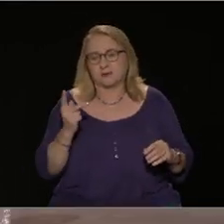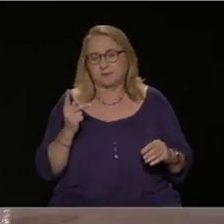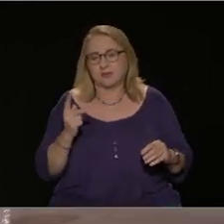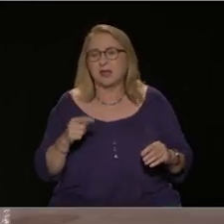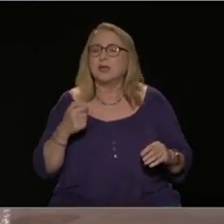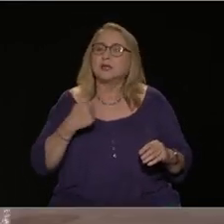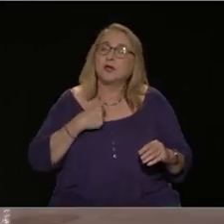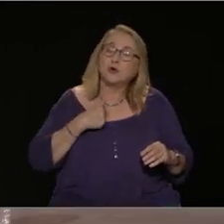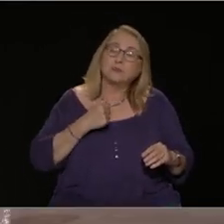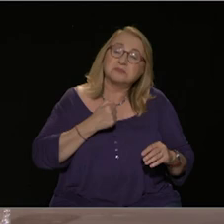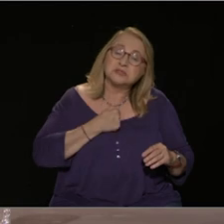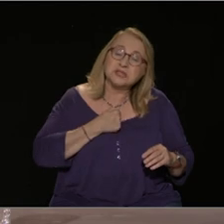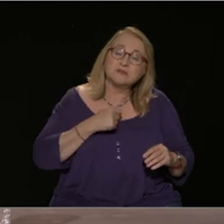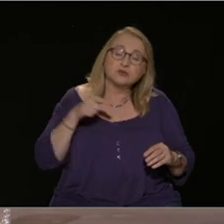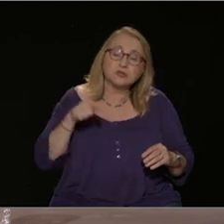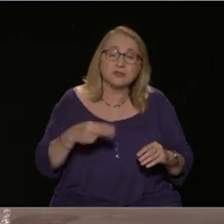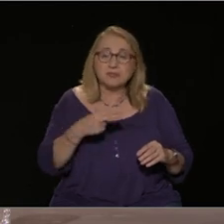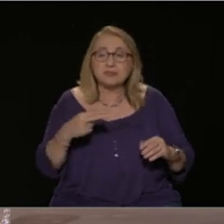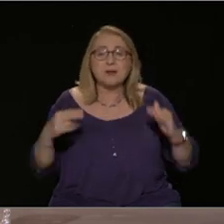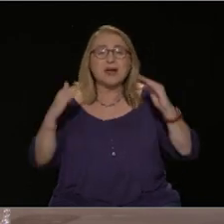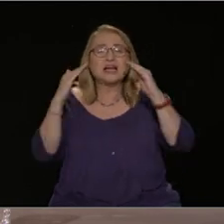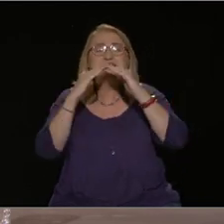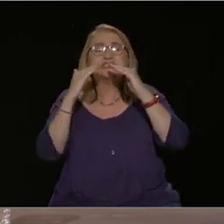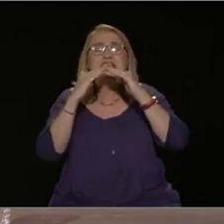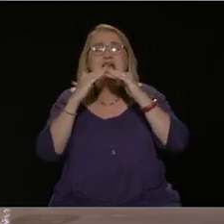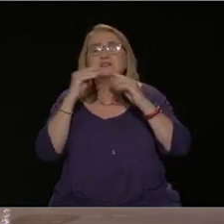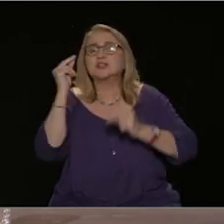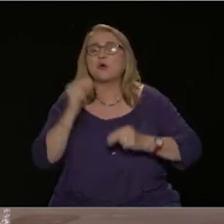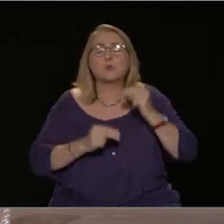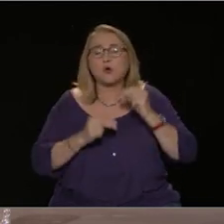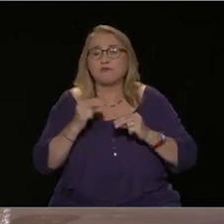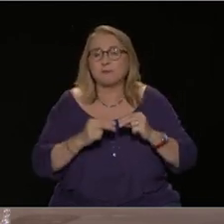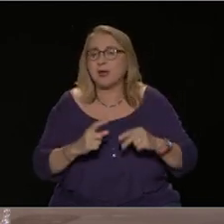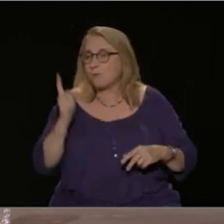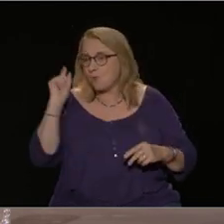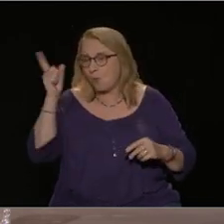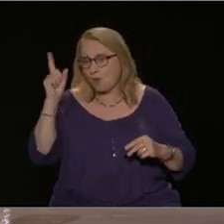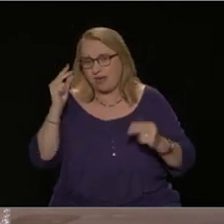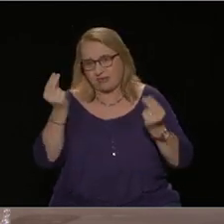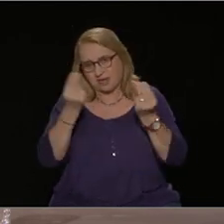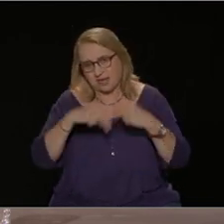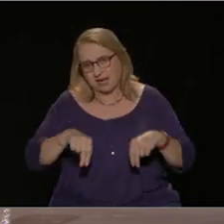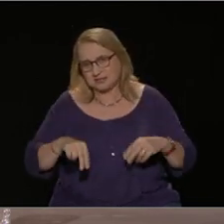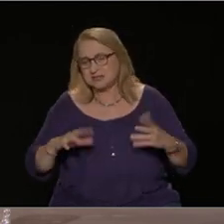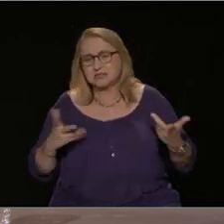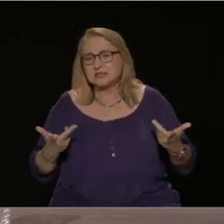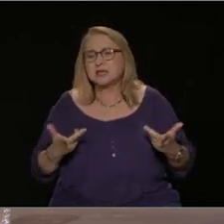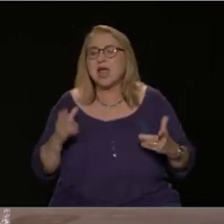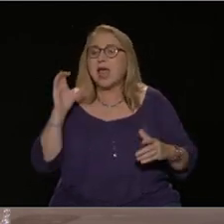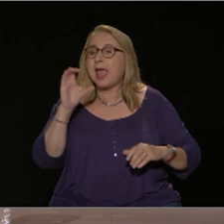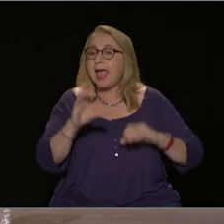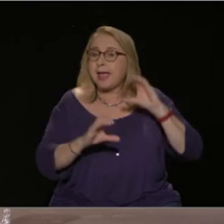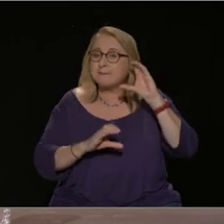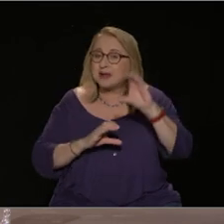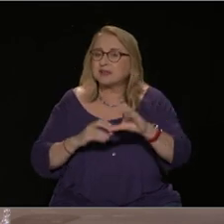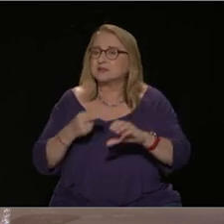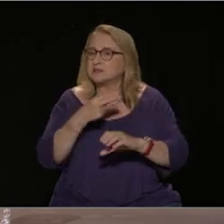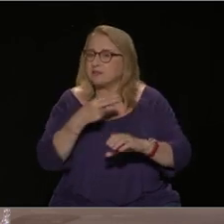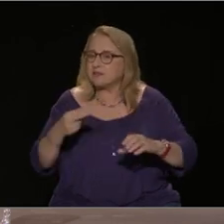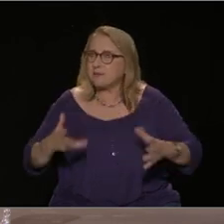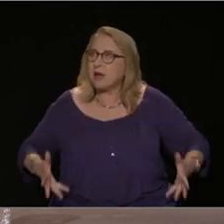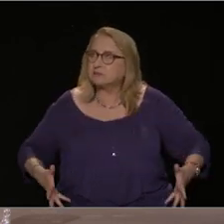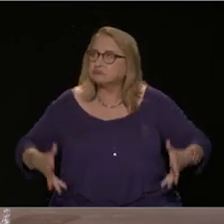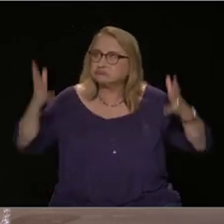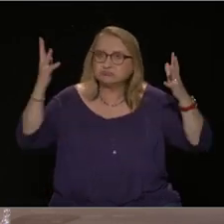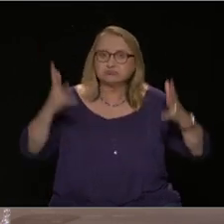λύση στο στεγαστικό πρόβλημα, δηλαδή μια σειρά παραγωγικών επενδύσεων για την κρατική κατασκευή